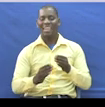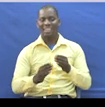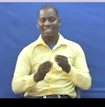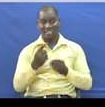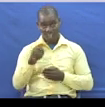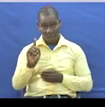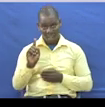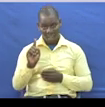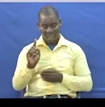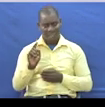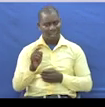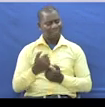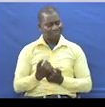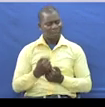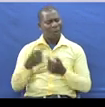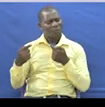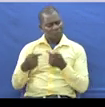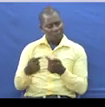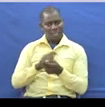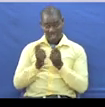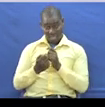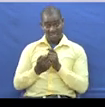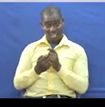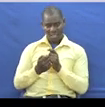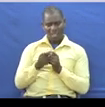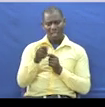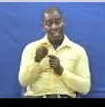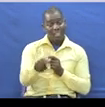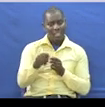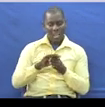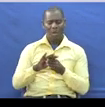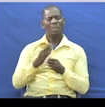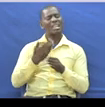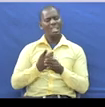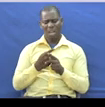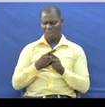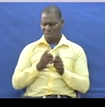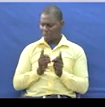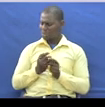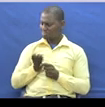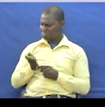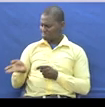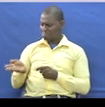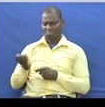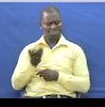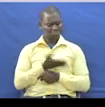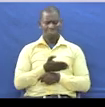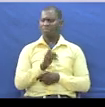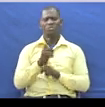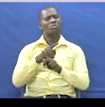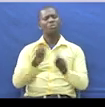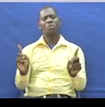Kwa Ufupi Tafsili Ndiyo Inaeo Tumika Zaidi Kuliko Tafsili Zile Nyingine Au Zile Mbinu Nyingine Kwa Sababu